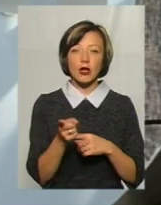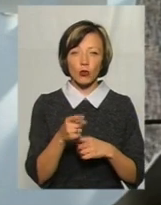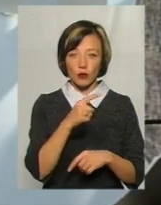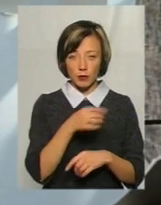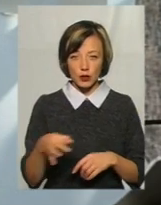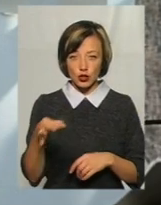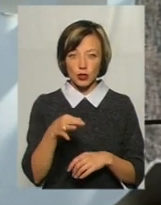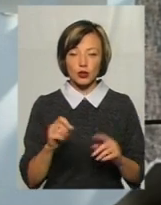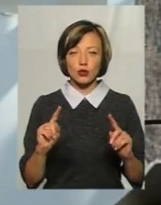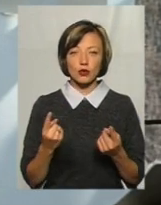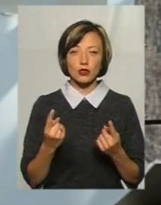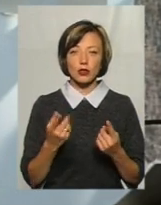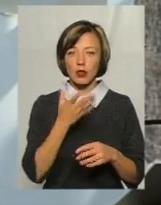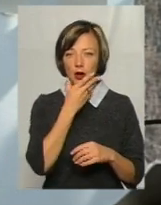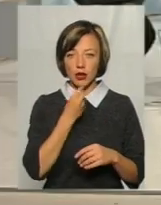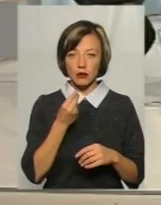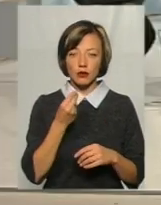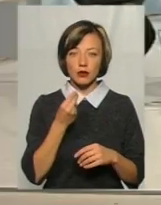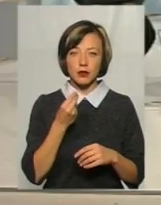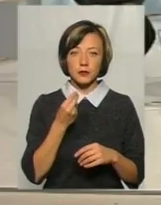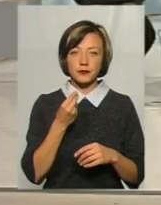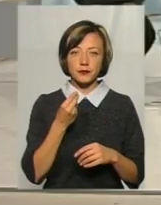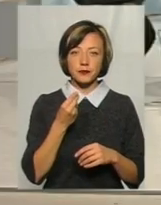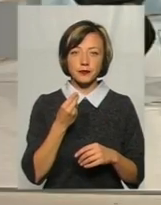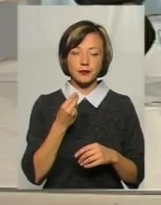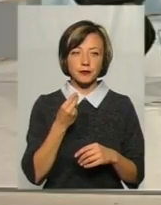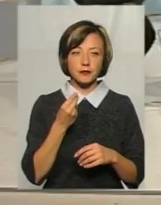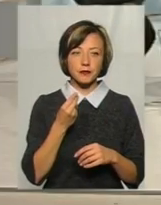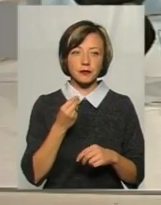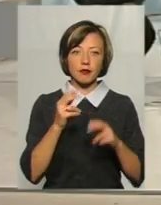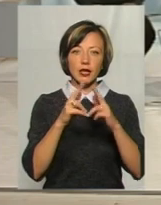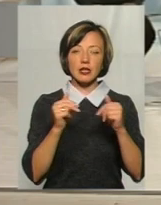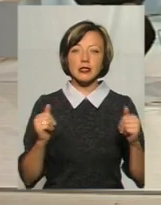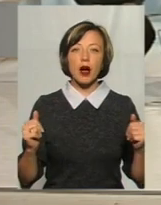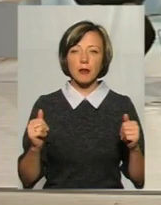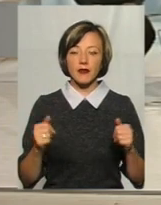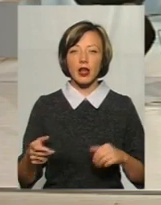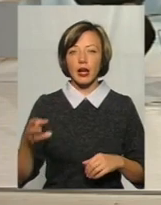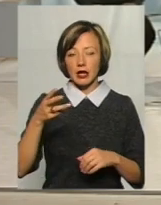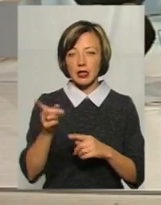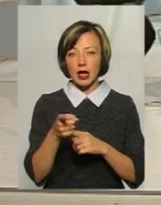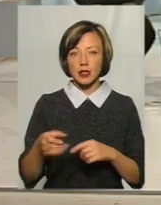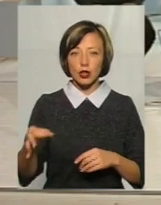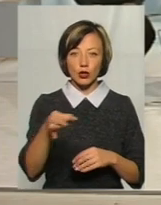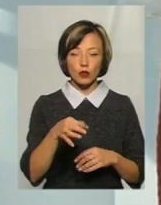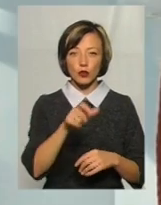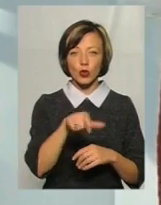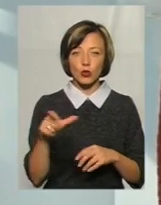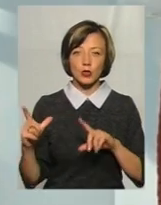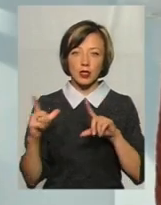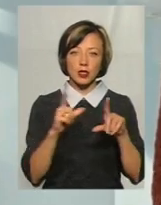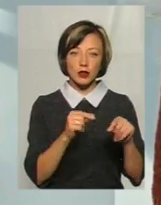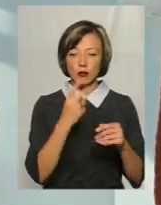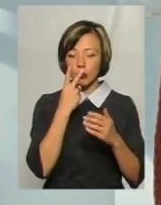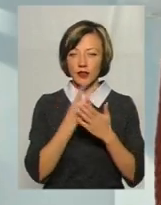вони дуже гарно зіграли на фірці замків. От на Тернопільщину люди їдуть